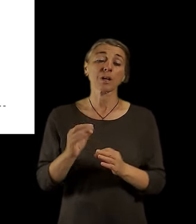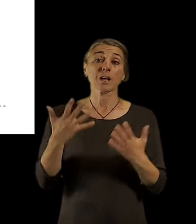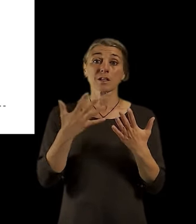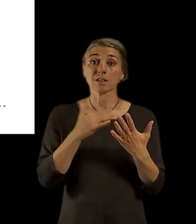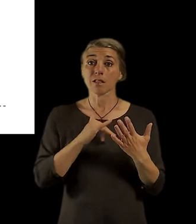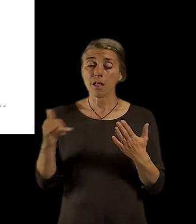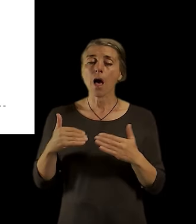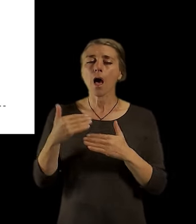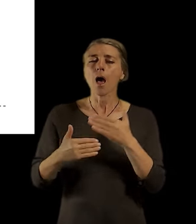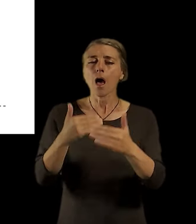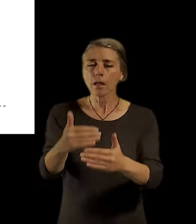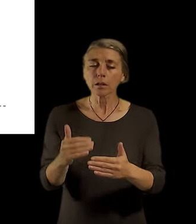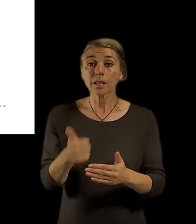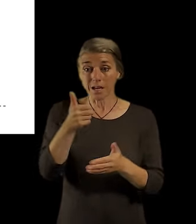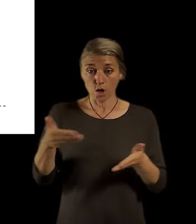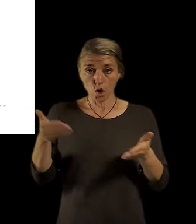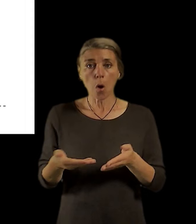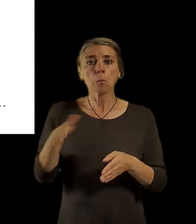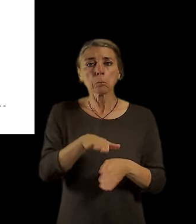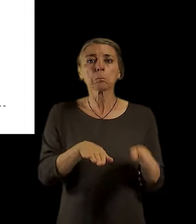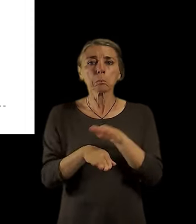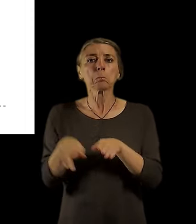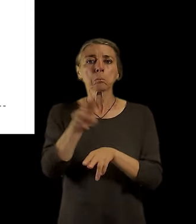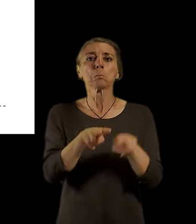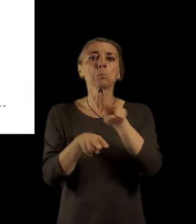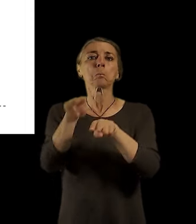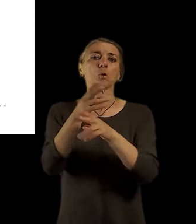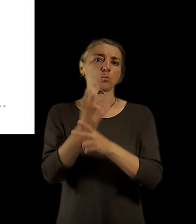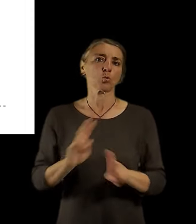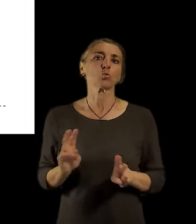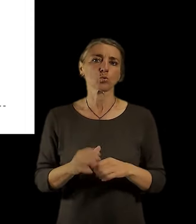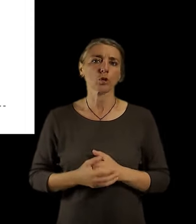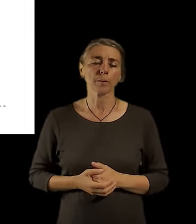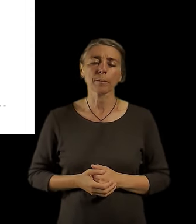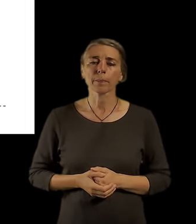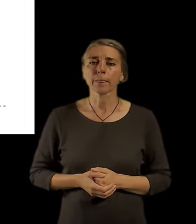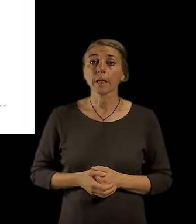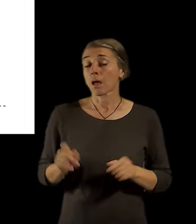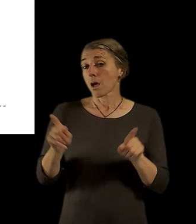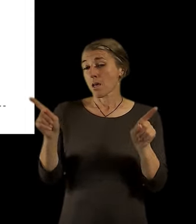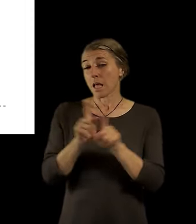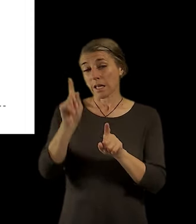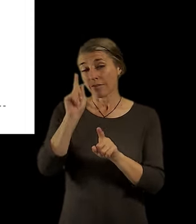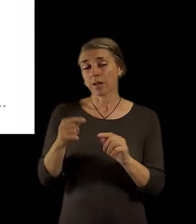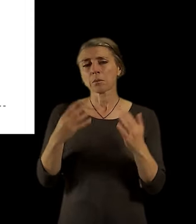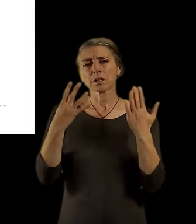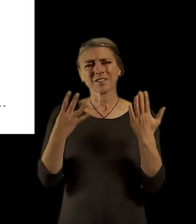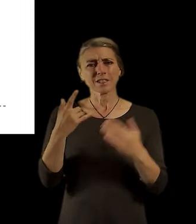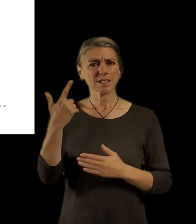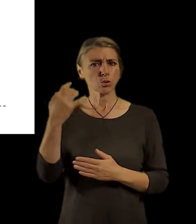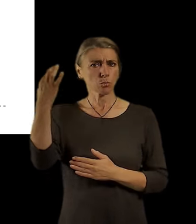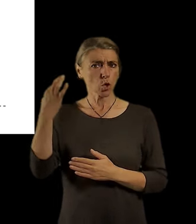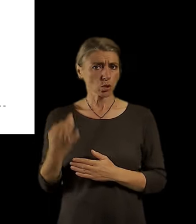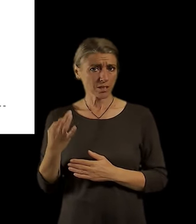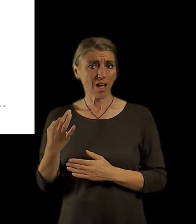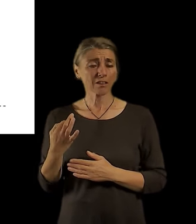každého hrobu dá pořbít další neboštík. A víme zároveň, že 97% všech mrtvých